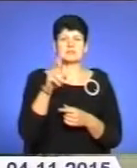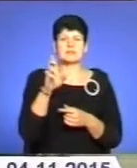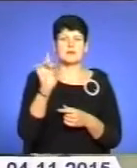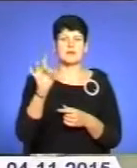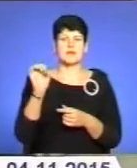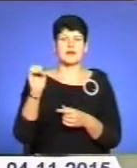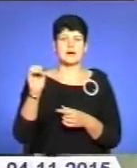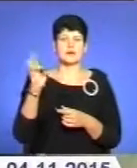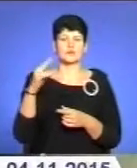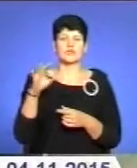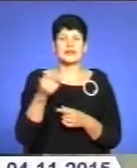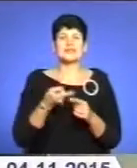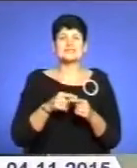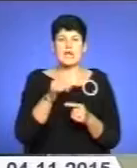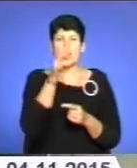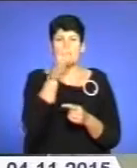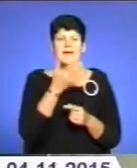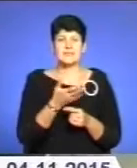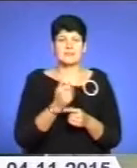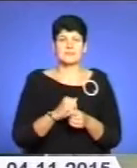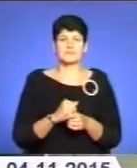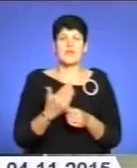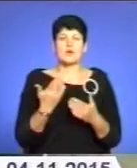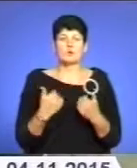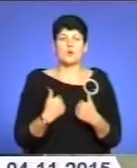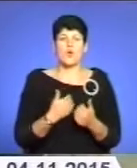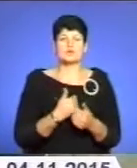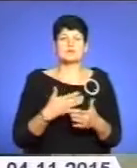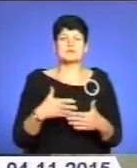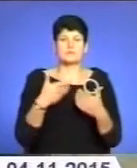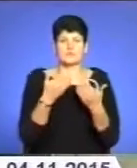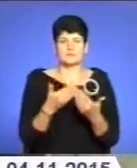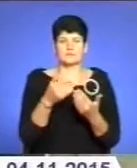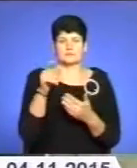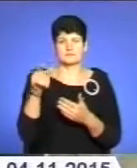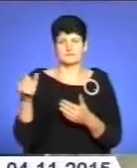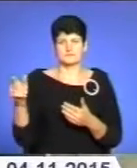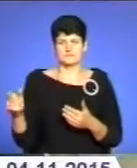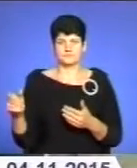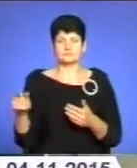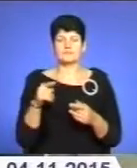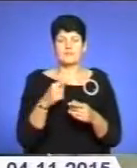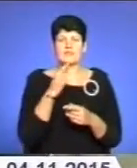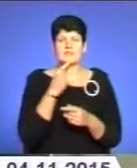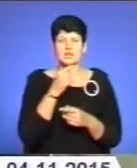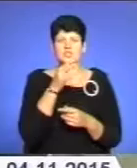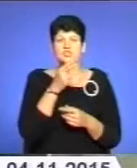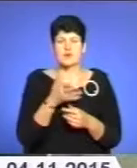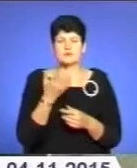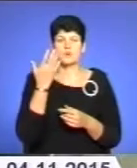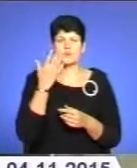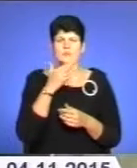Це комедія, яку ми хочемо запропонувати глядачу в такий важкий час, коли